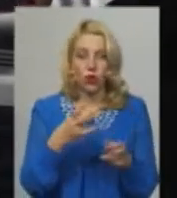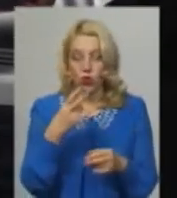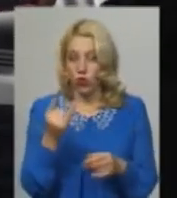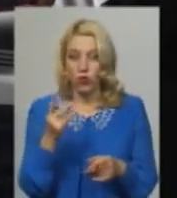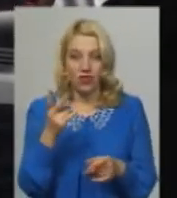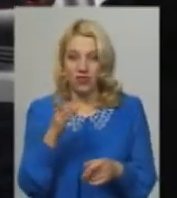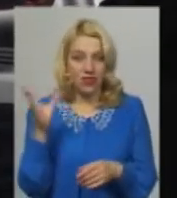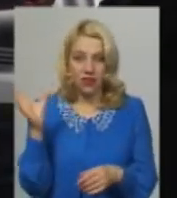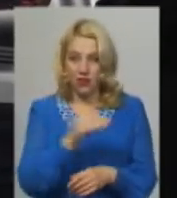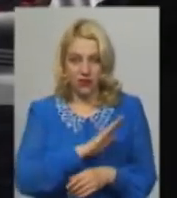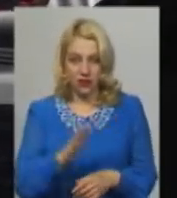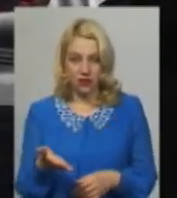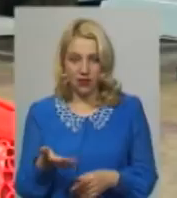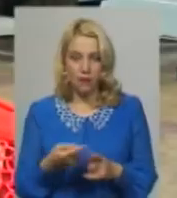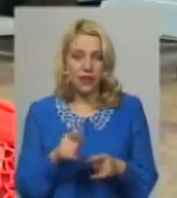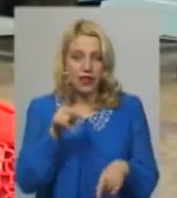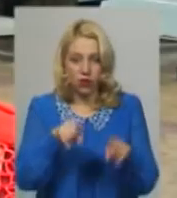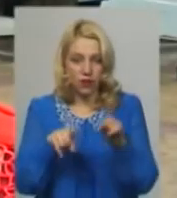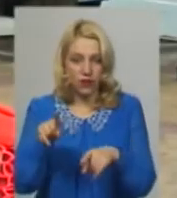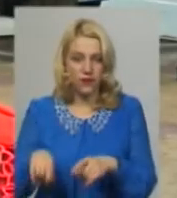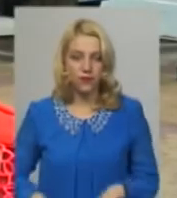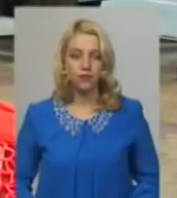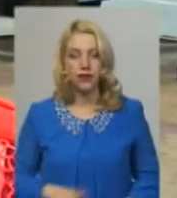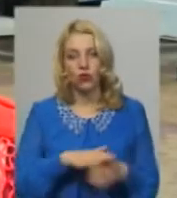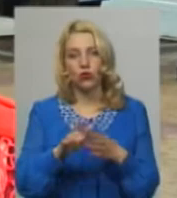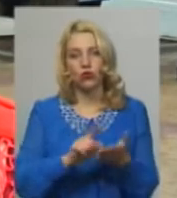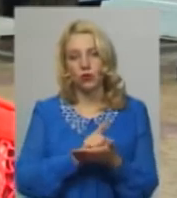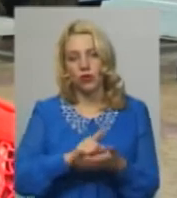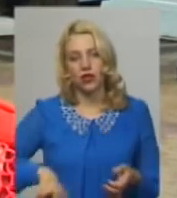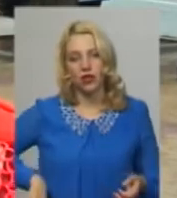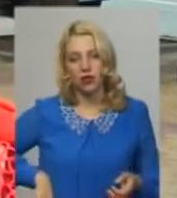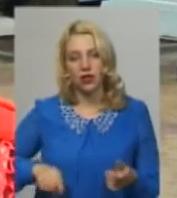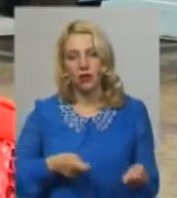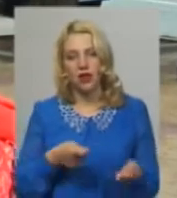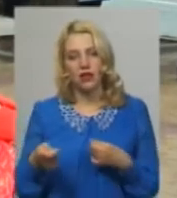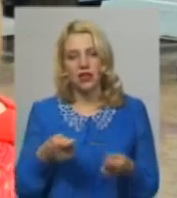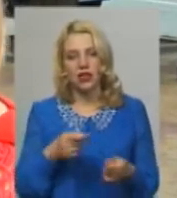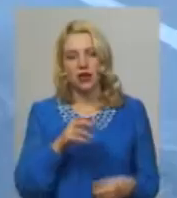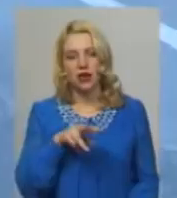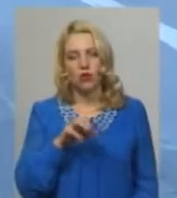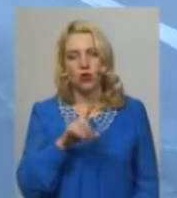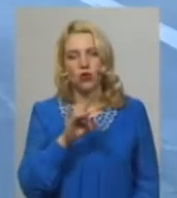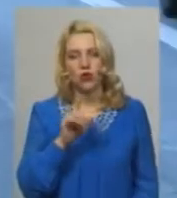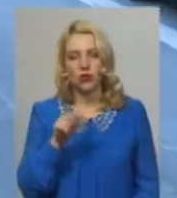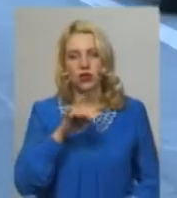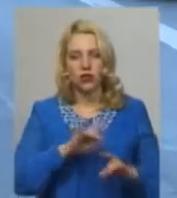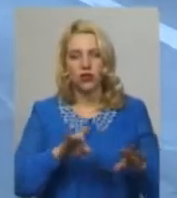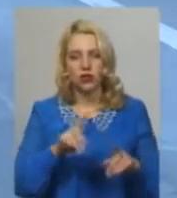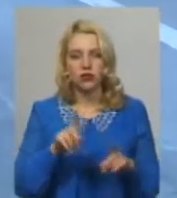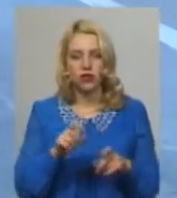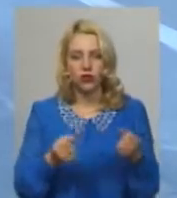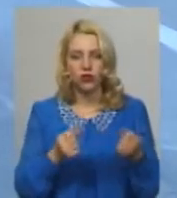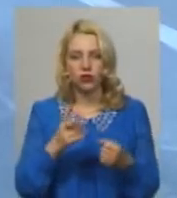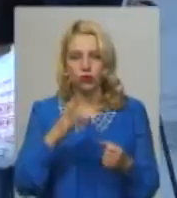ж не всім, це ж одиниці. Виконуючий обов'язки директора компанії-перевізника Валентина Мороз каже, водії, які працюють на